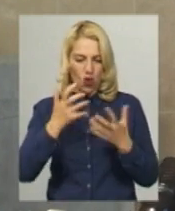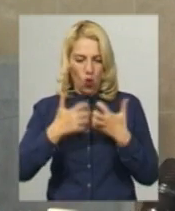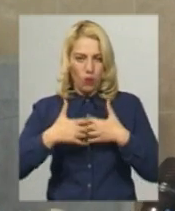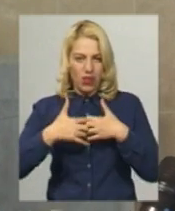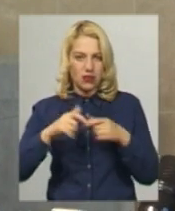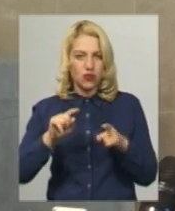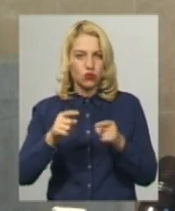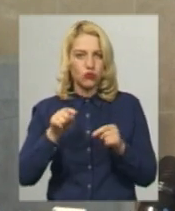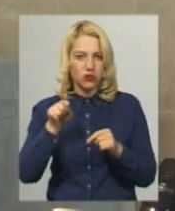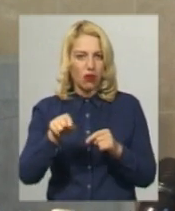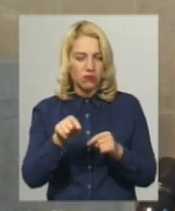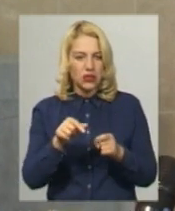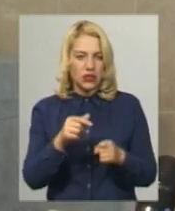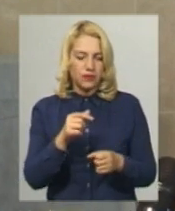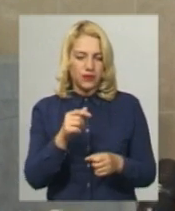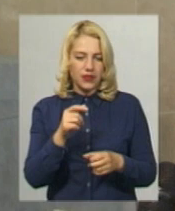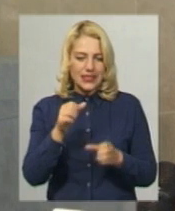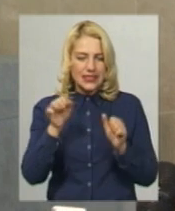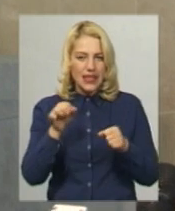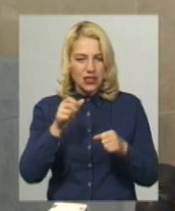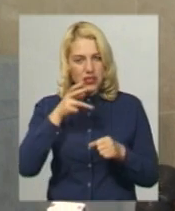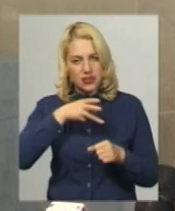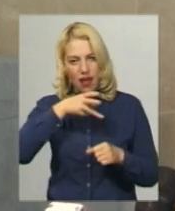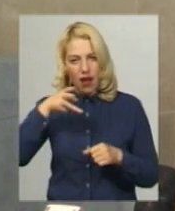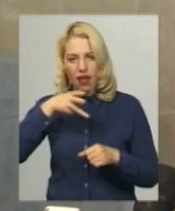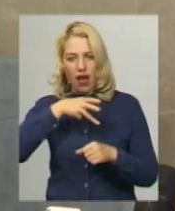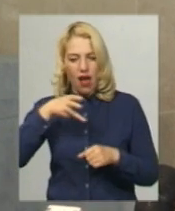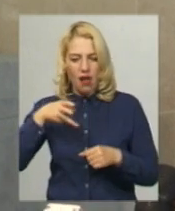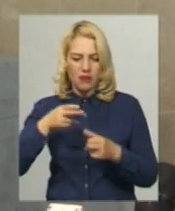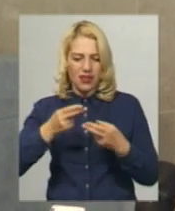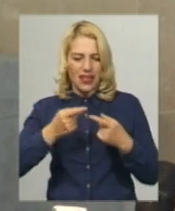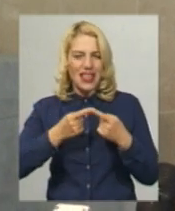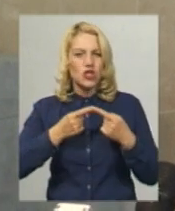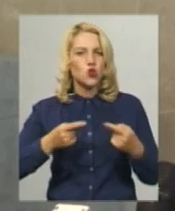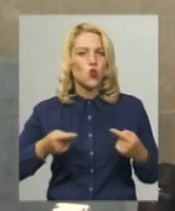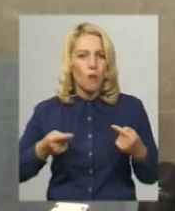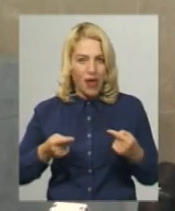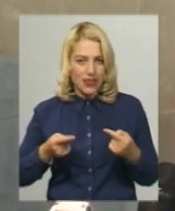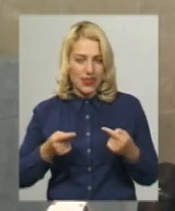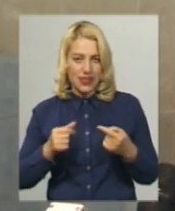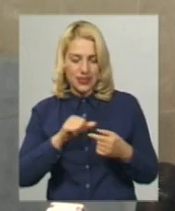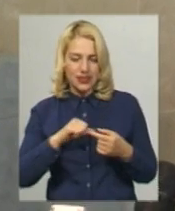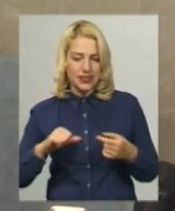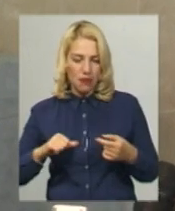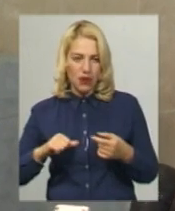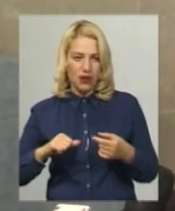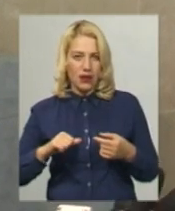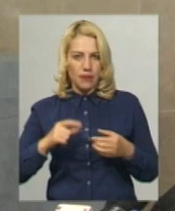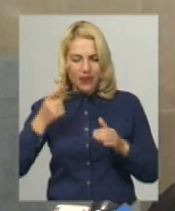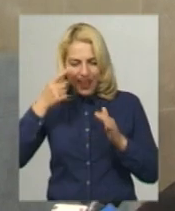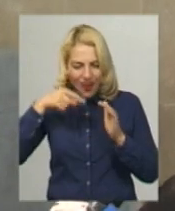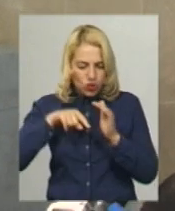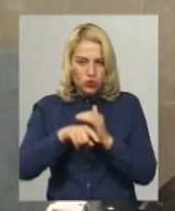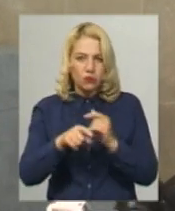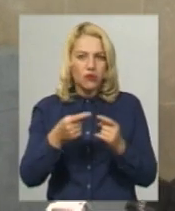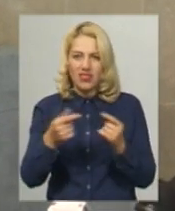роздільча здатність камери, інструментарій і сам артроскоп, вони просто не